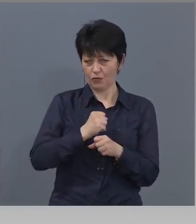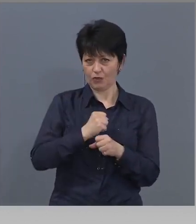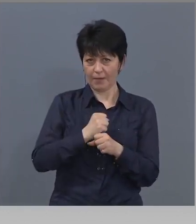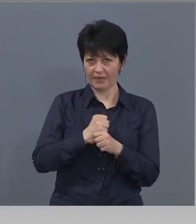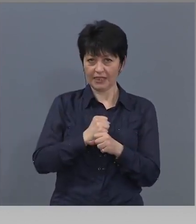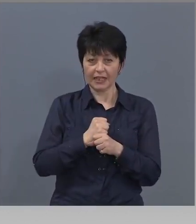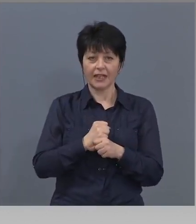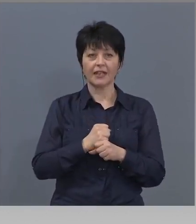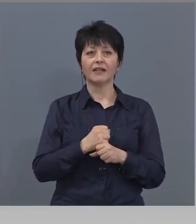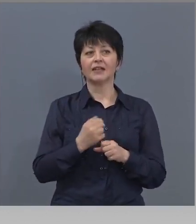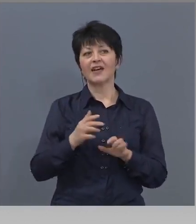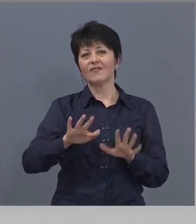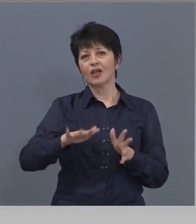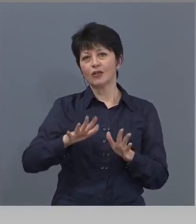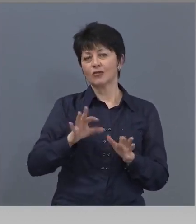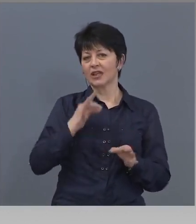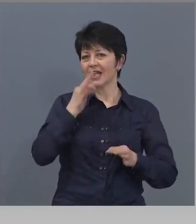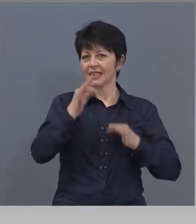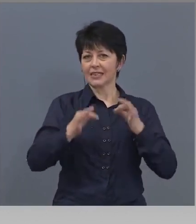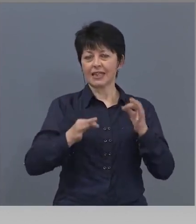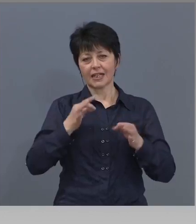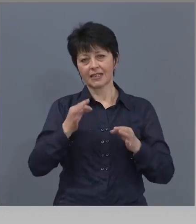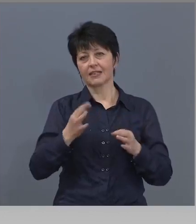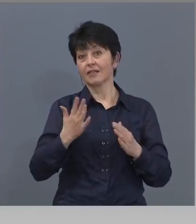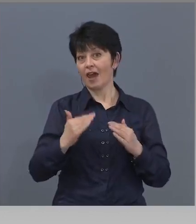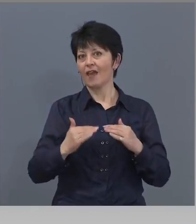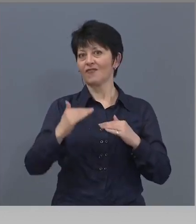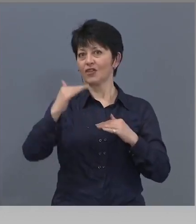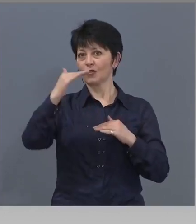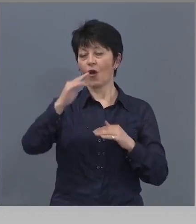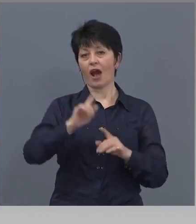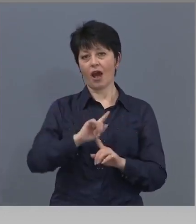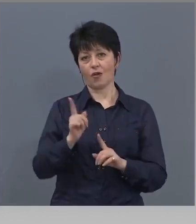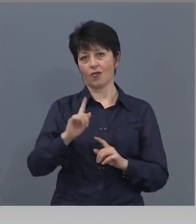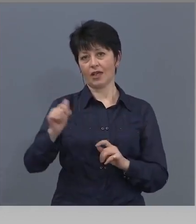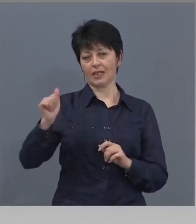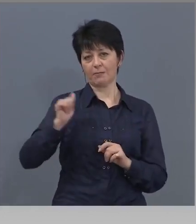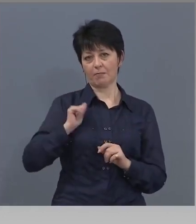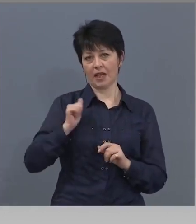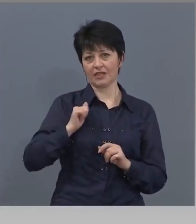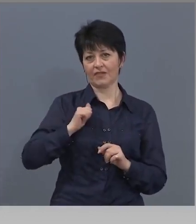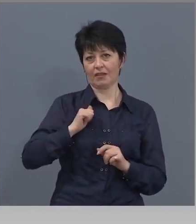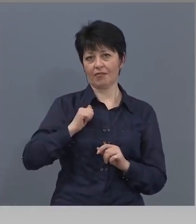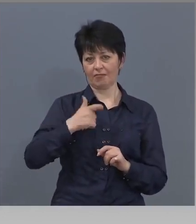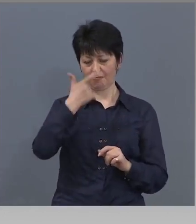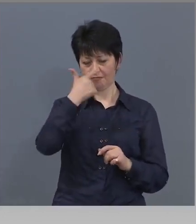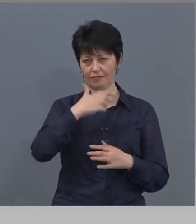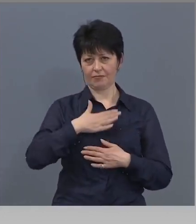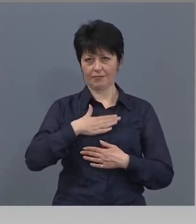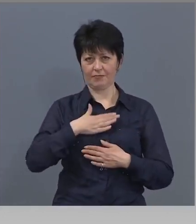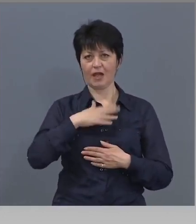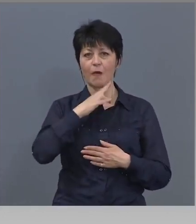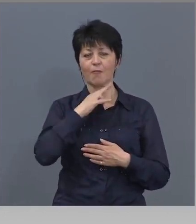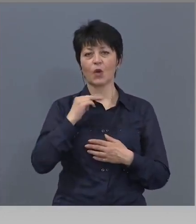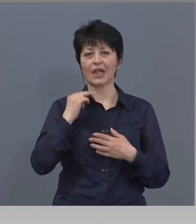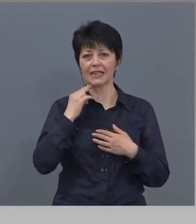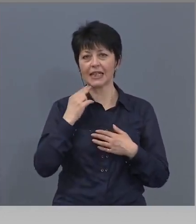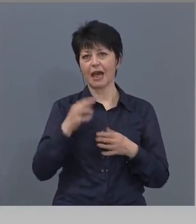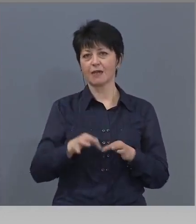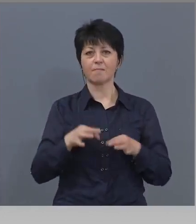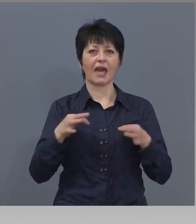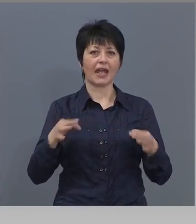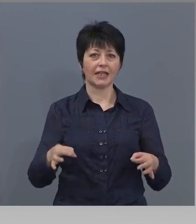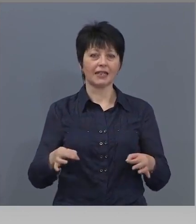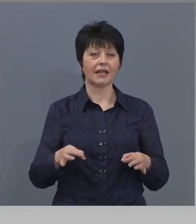вероятността да се заразате висока. Ако не спазват естествено и самите полицай мерките,